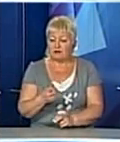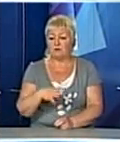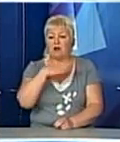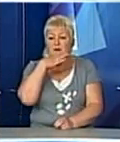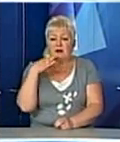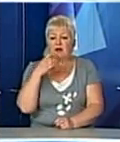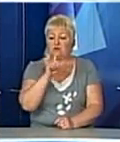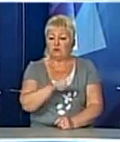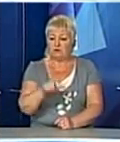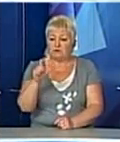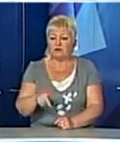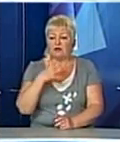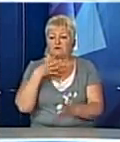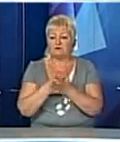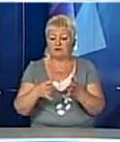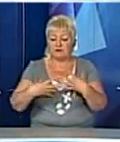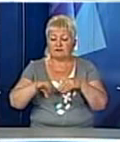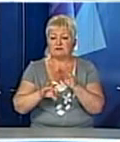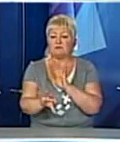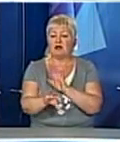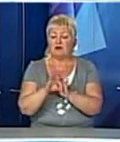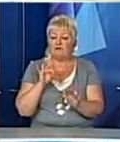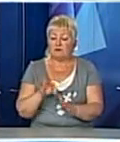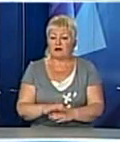багато людей по своїх сім'ях вибирається ім'я,